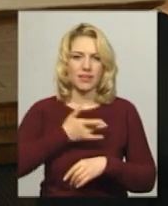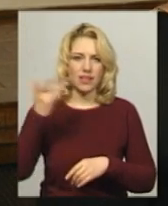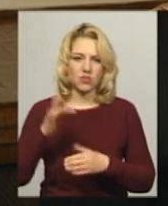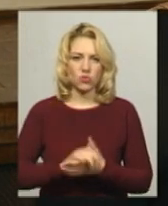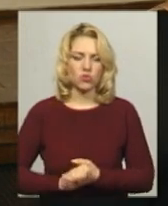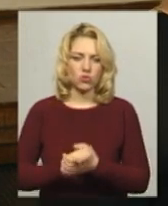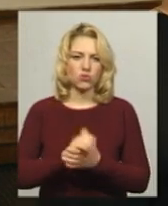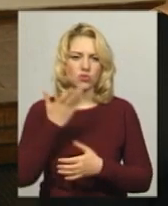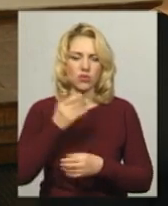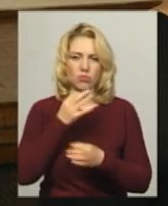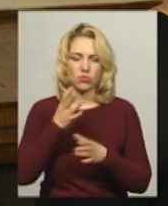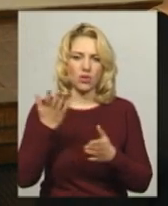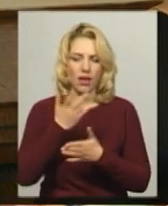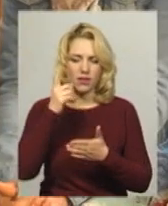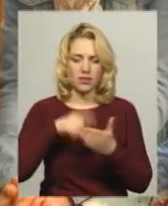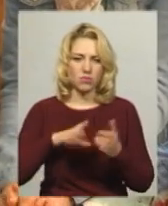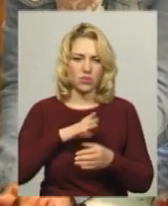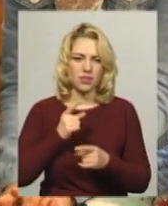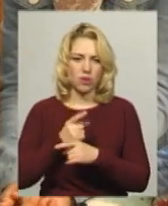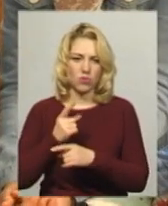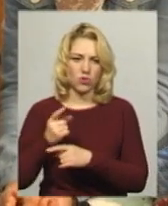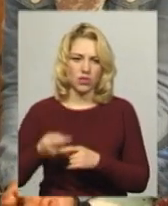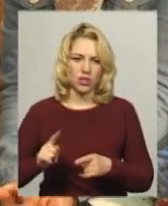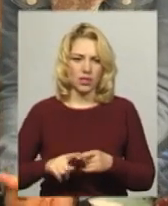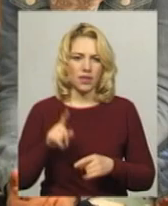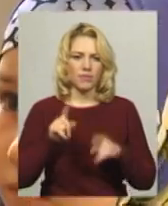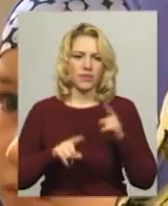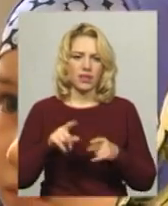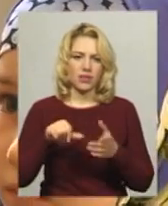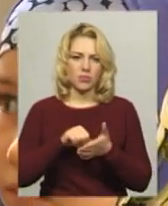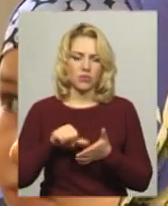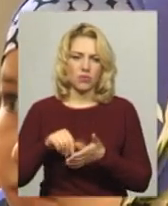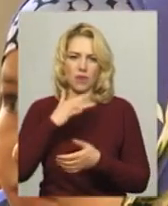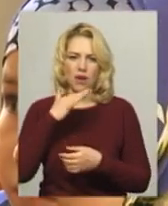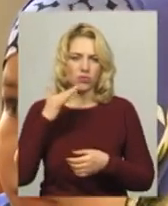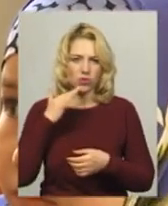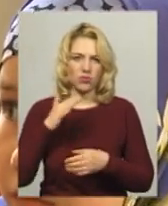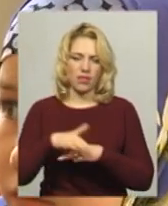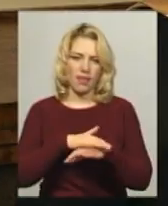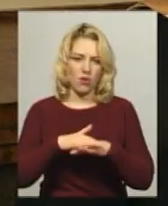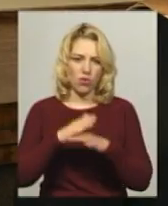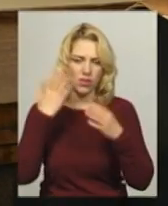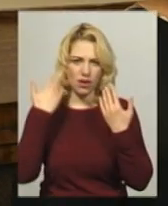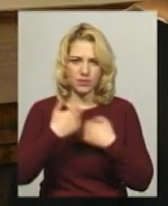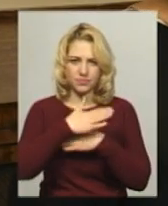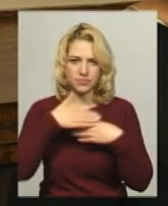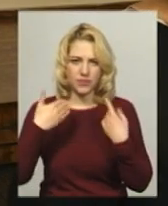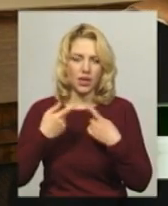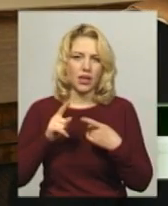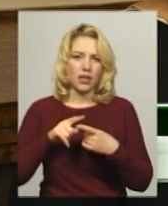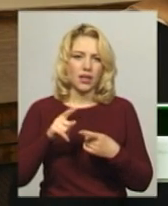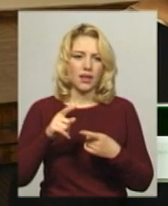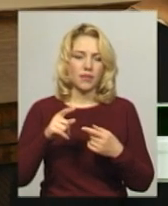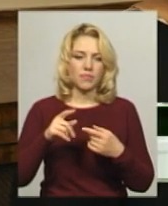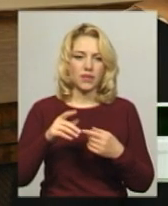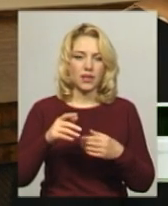Союзу, коли будь-яка релігія була заборонена. Деякі традиції хіджабу присутні в багатьох народів, каже Катерина Юрченко. Традиція хіджабу, тобто